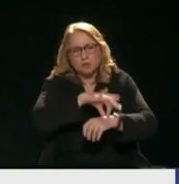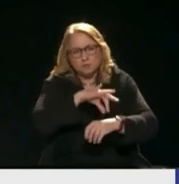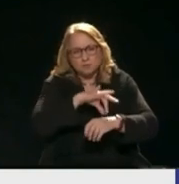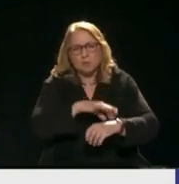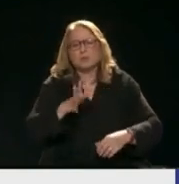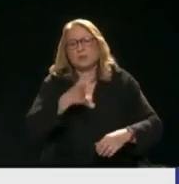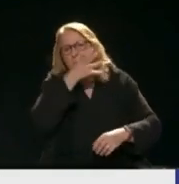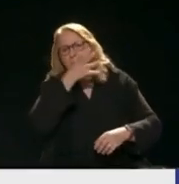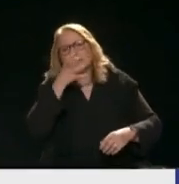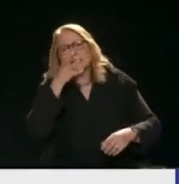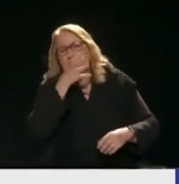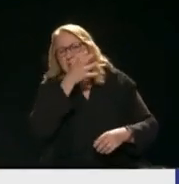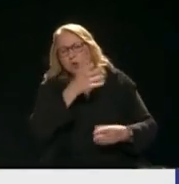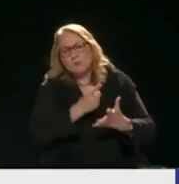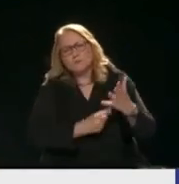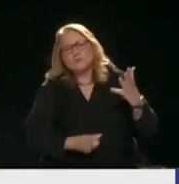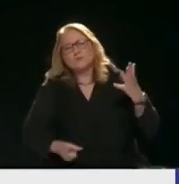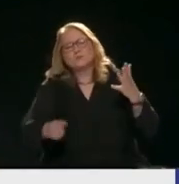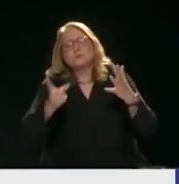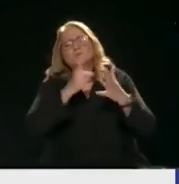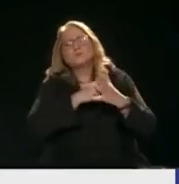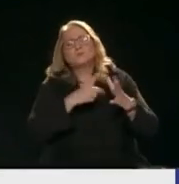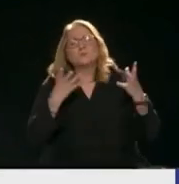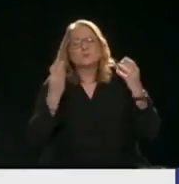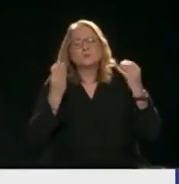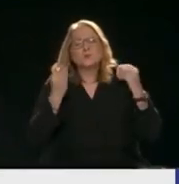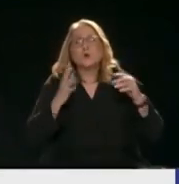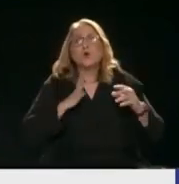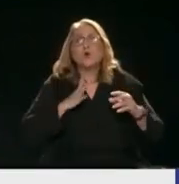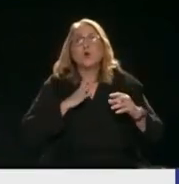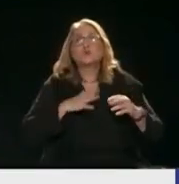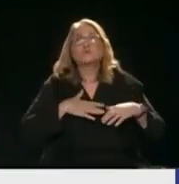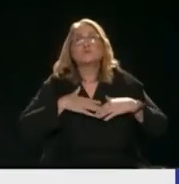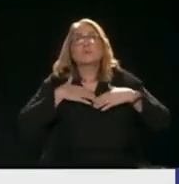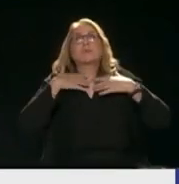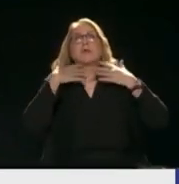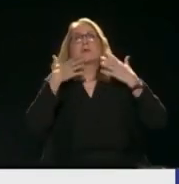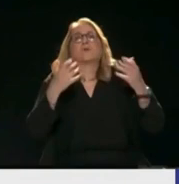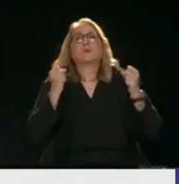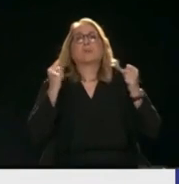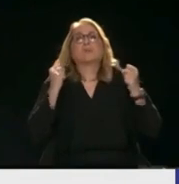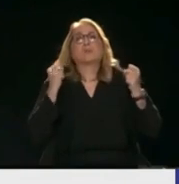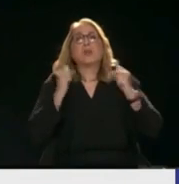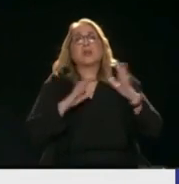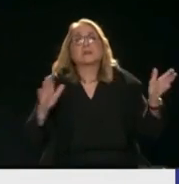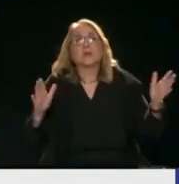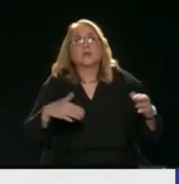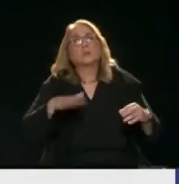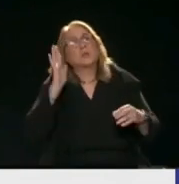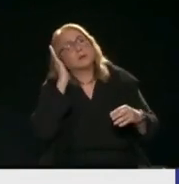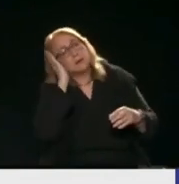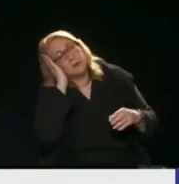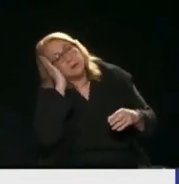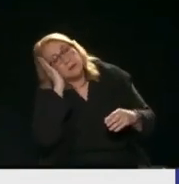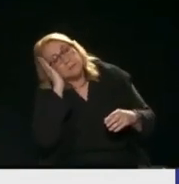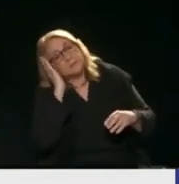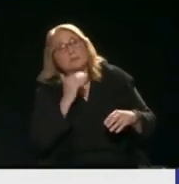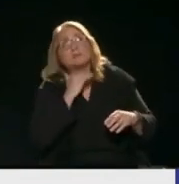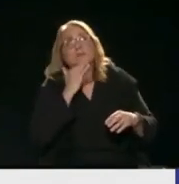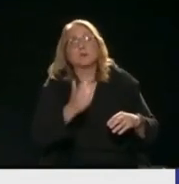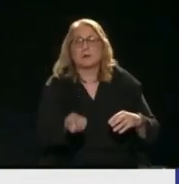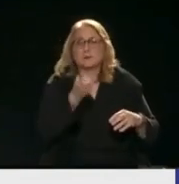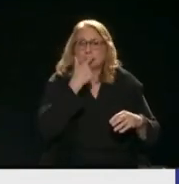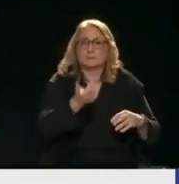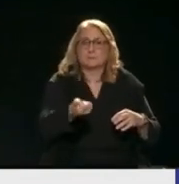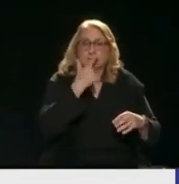χώρα μας γίνεται χάμος Γιατί ο κόσμος δεν αντέχει αυτή τη ζωή Να κοιμηθεί ο άλλος δεν μπορεί Όλοι λοιπόν πίνουν